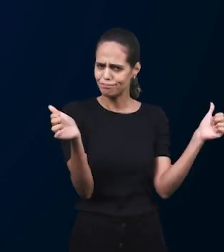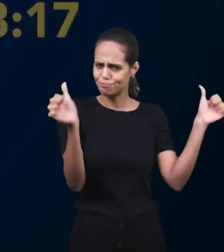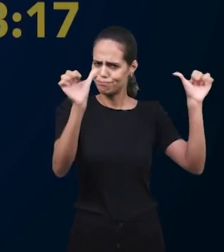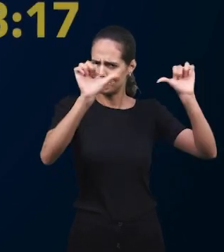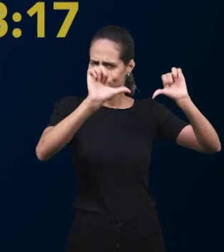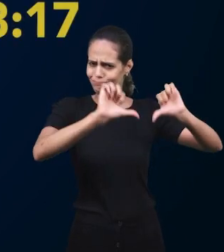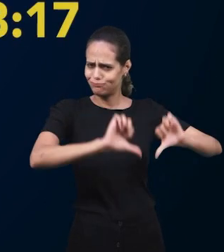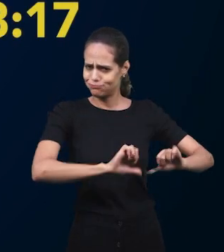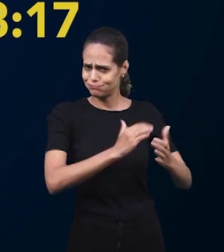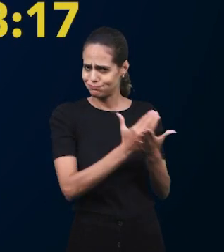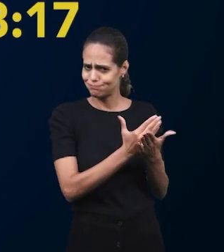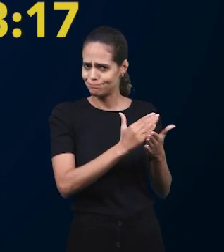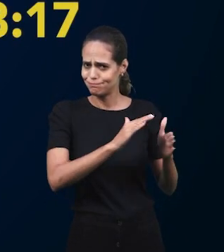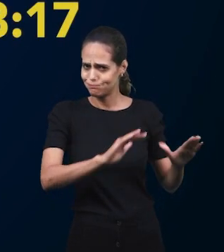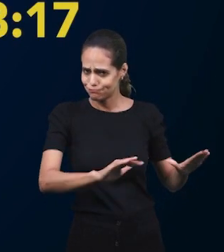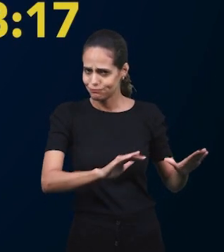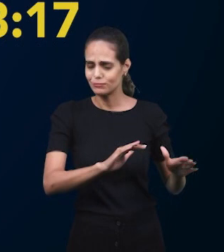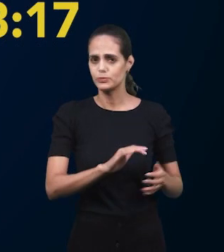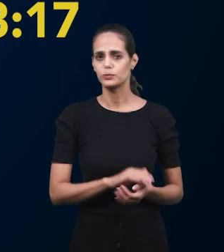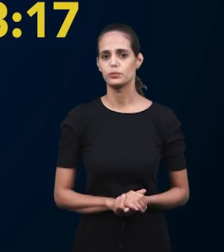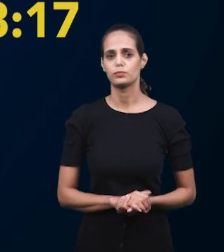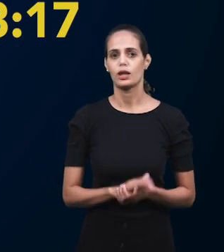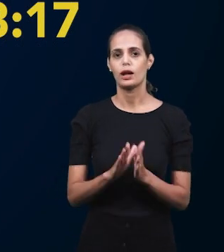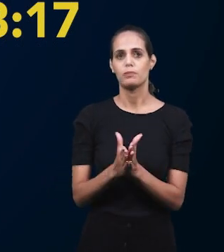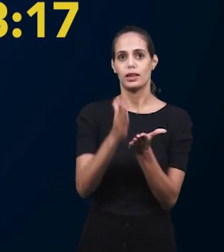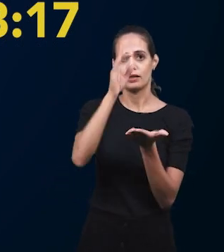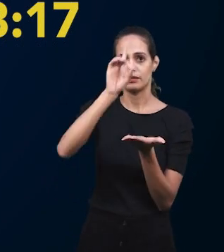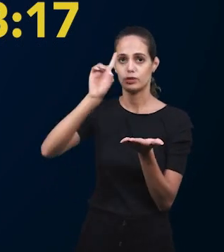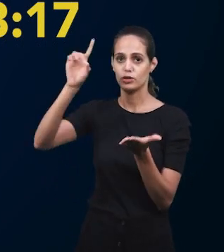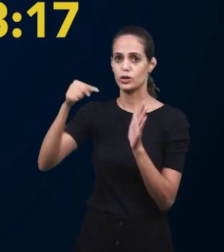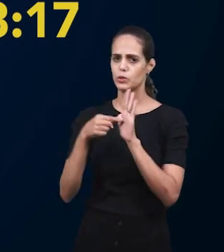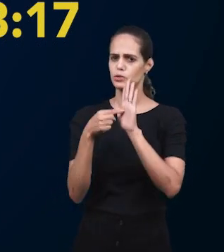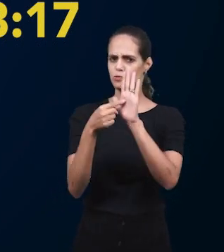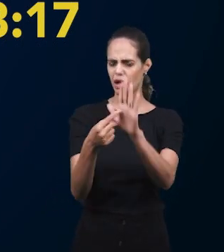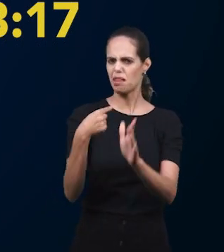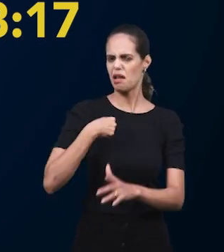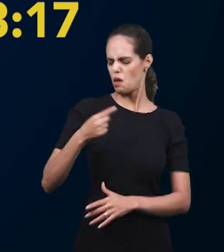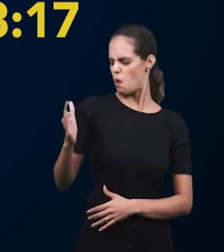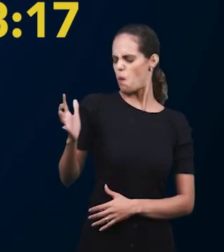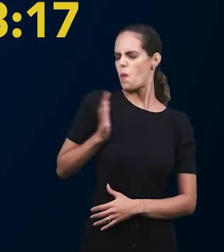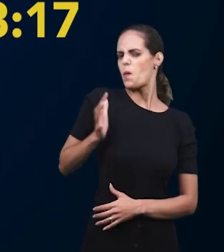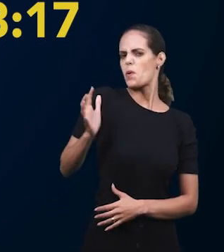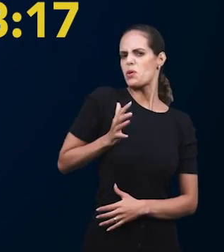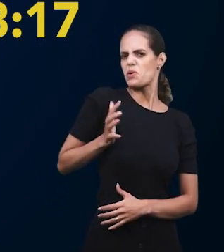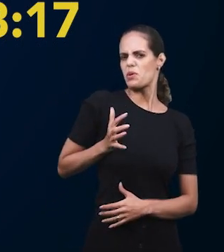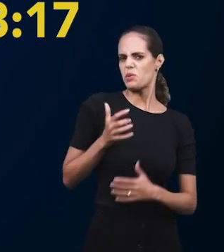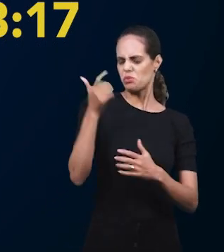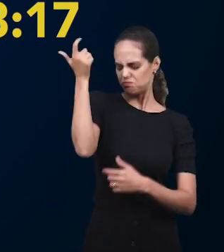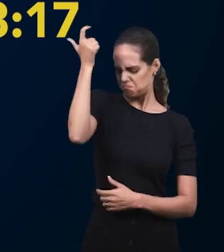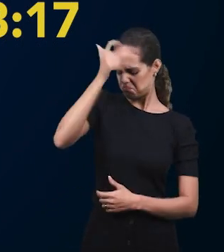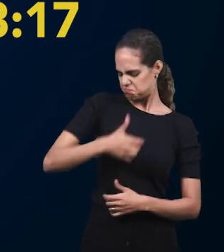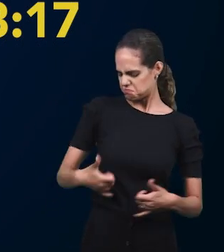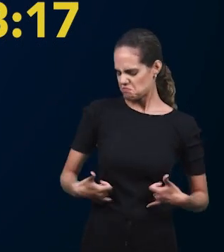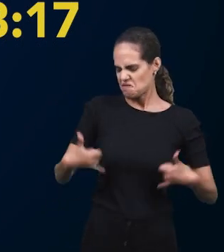служения, которые находятся в упадке. Как ты говоришь, я богател.